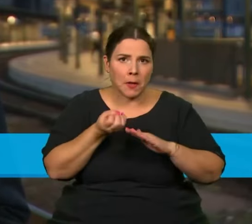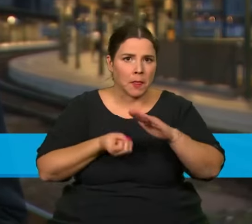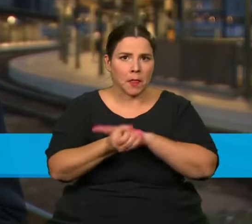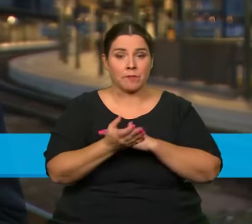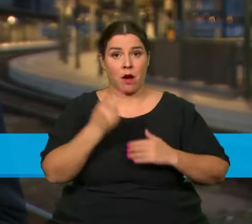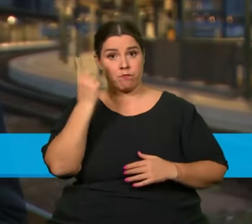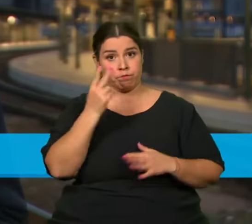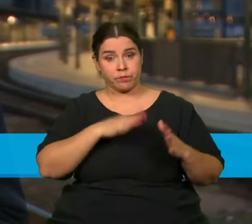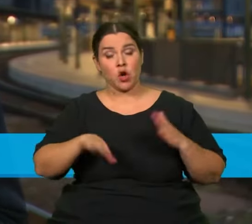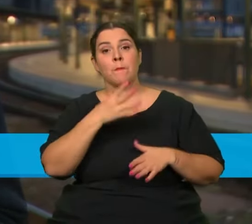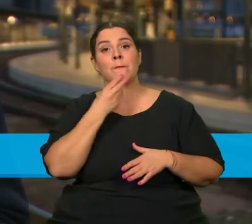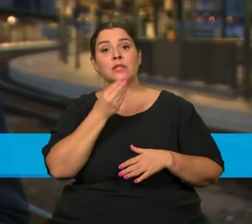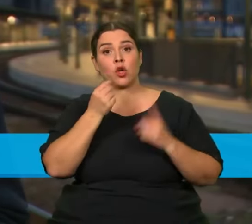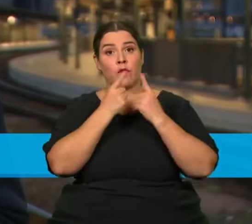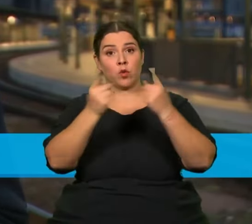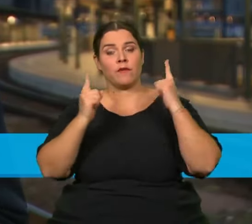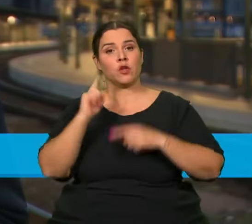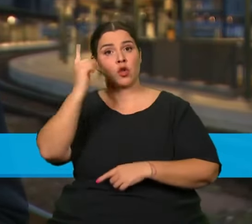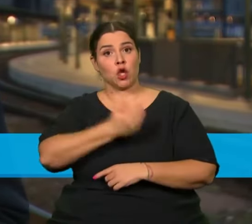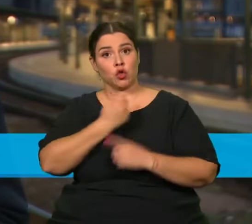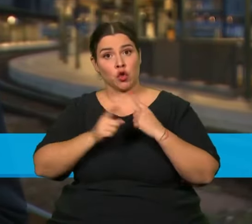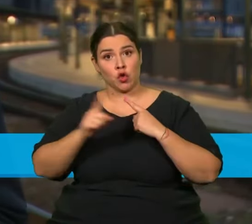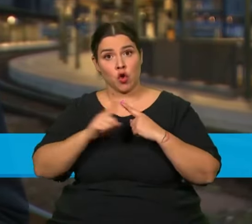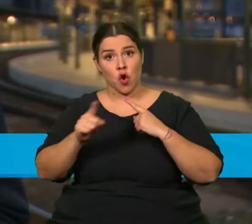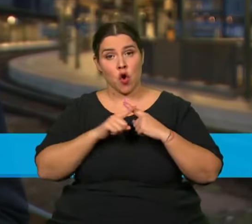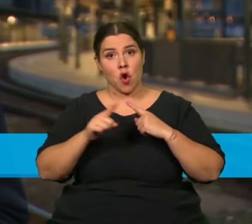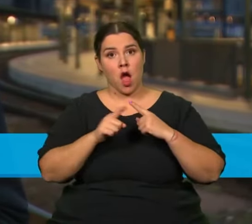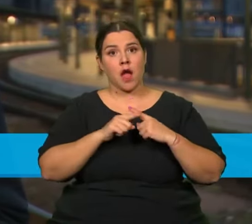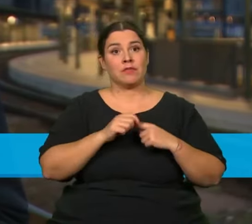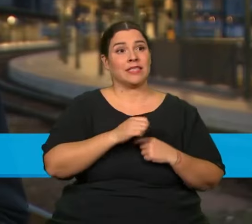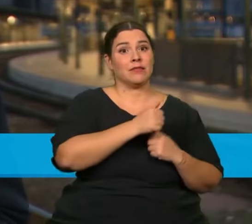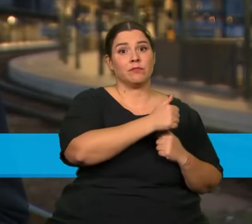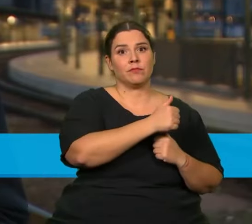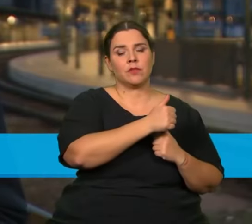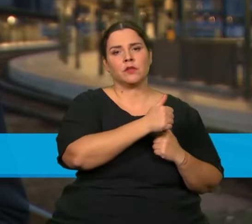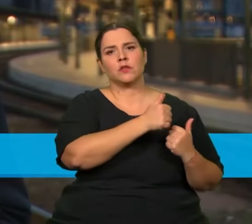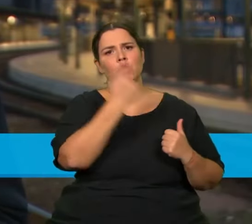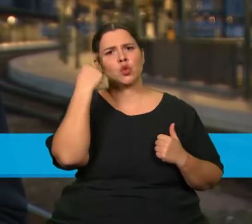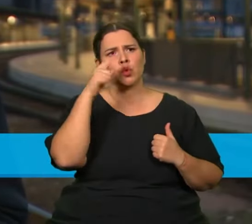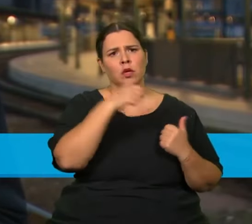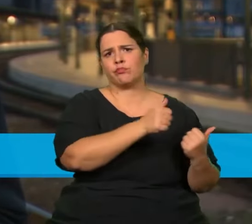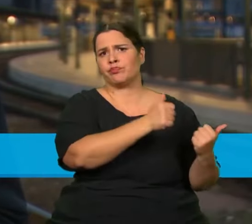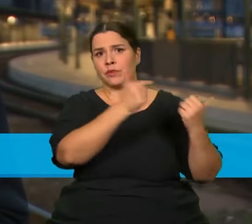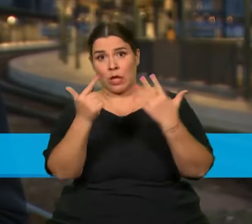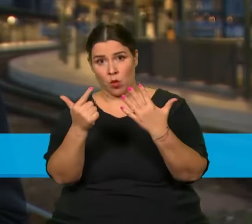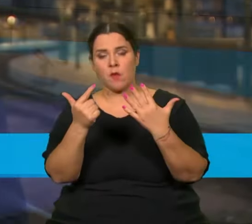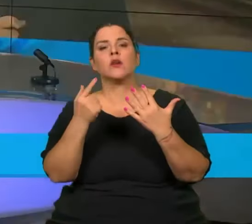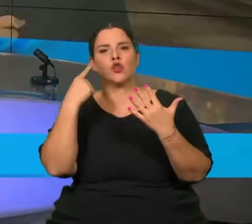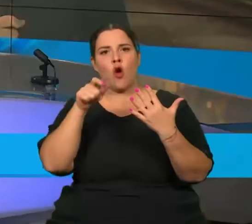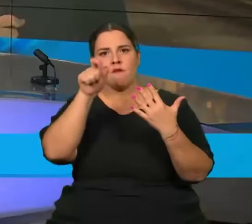třeba tady v Brně na Masérkovi univerzitě, je zhruba každý sedmý student se slovenským občanstvím.